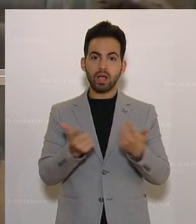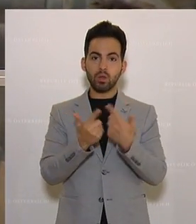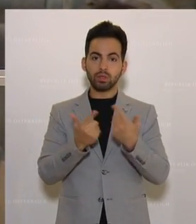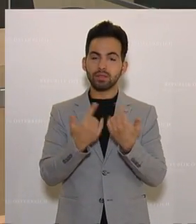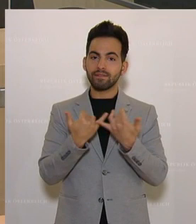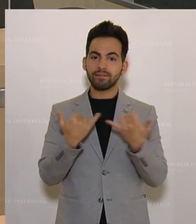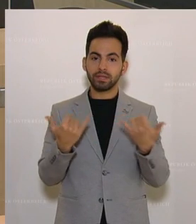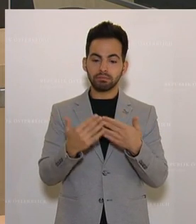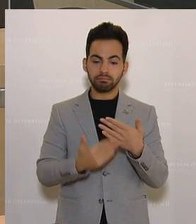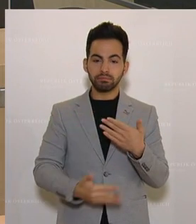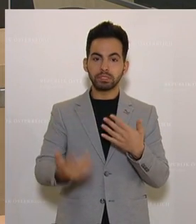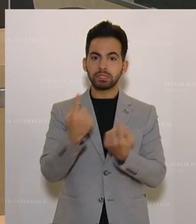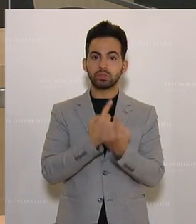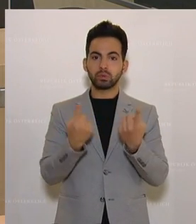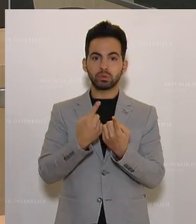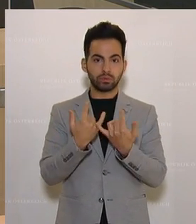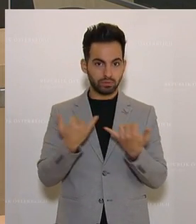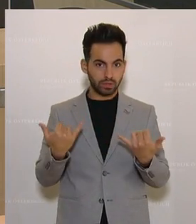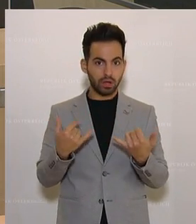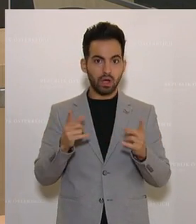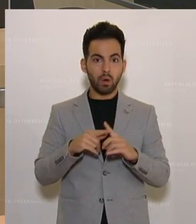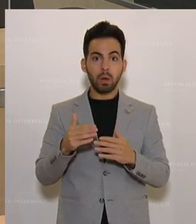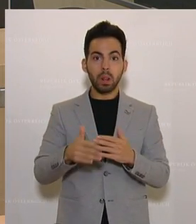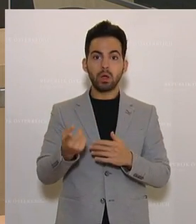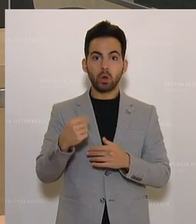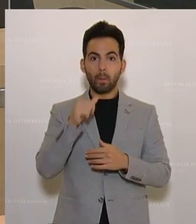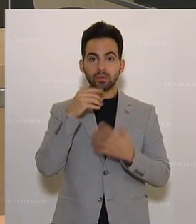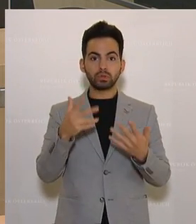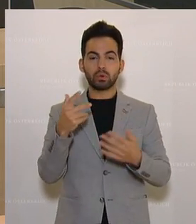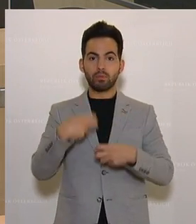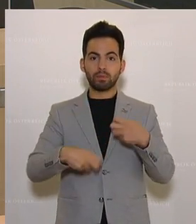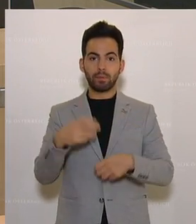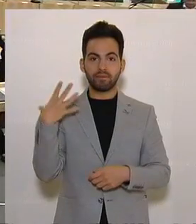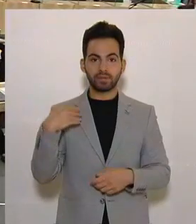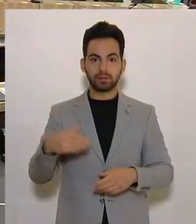wie die Situation jetzt ist und dass es sicherlich nicht zu so einem Problem kommt. Dankeschön.